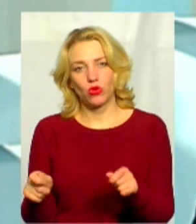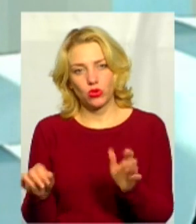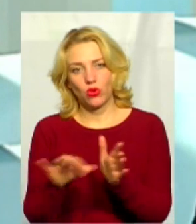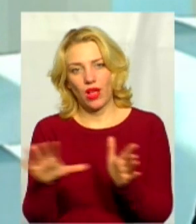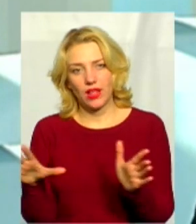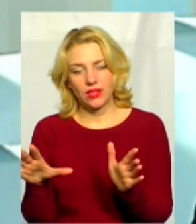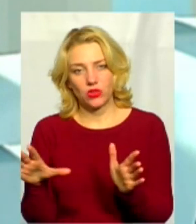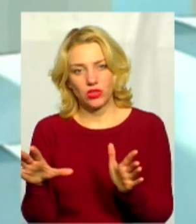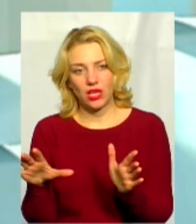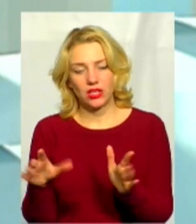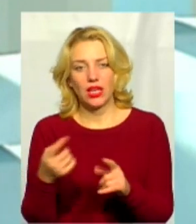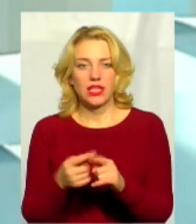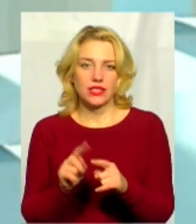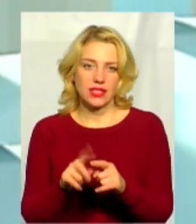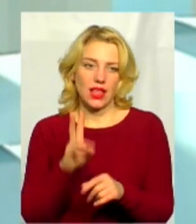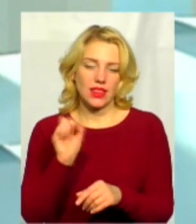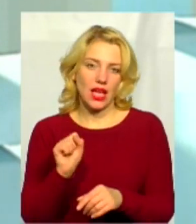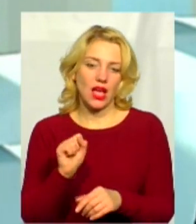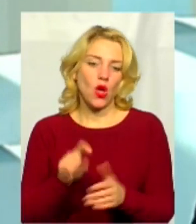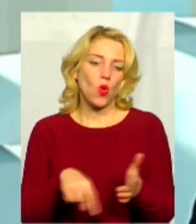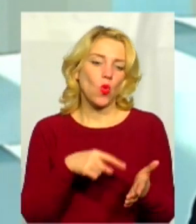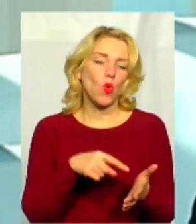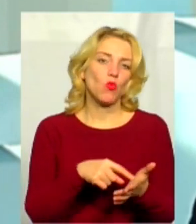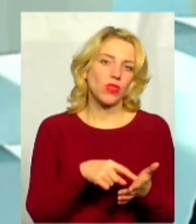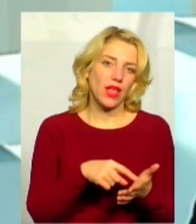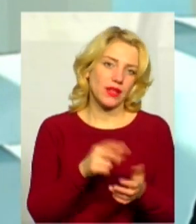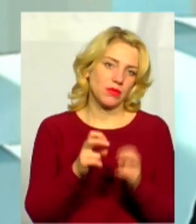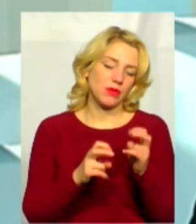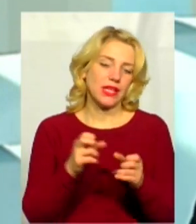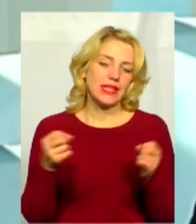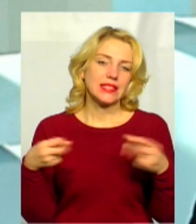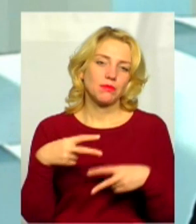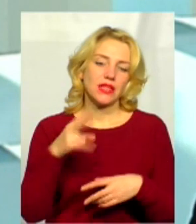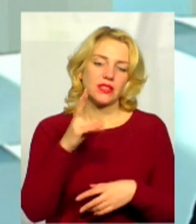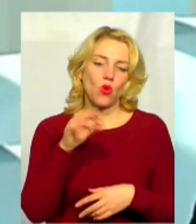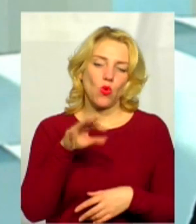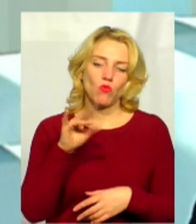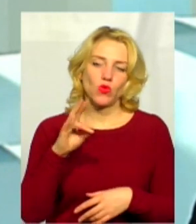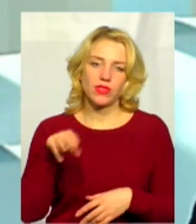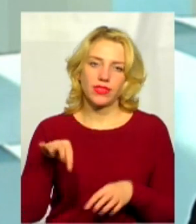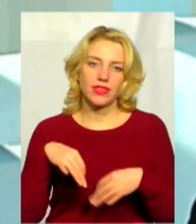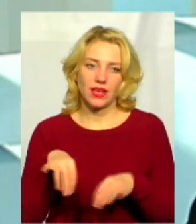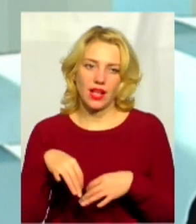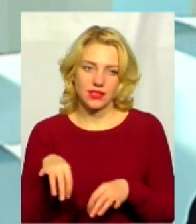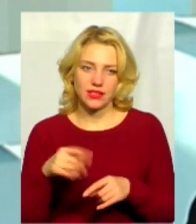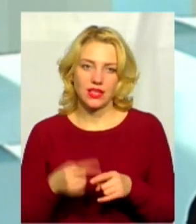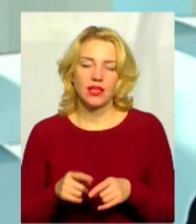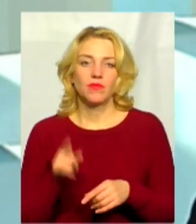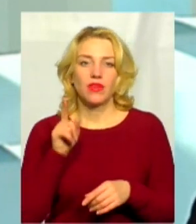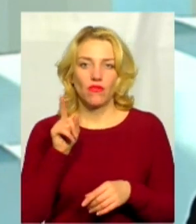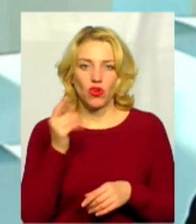на ДП «Енергоринок», іде на комунальне підприємство. Фактично спецкомунтракція, комунальне підприємство «Балансоутримач» нашого полігону «Твертий побутов